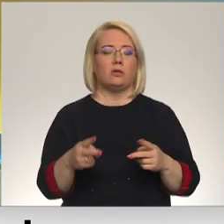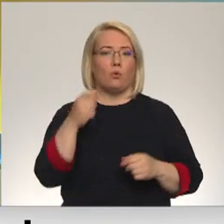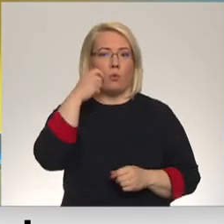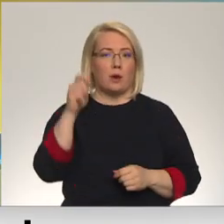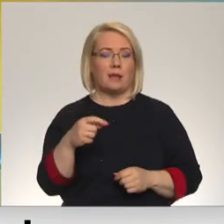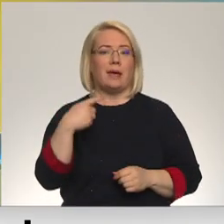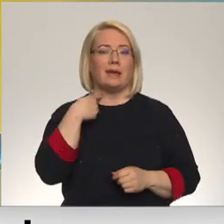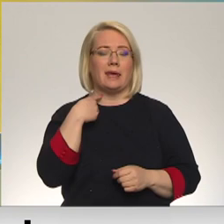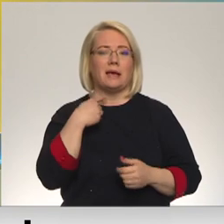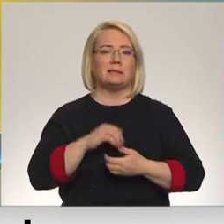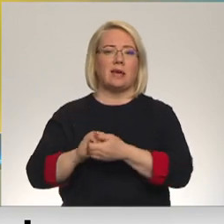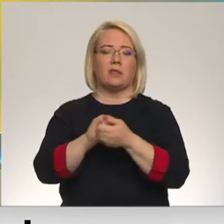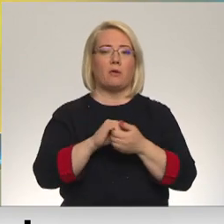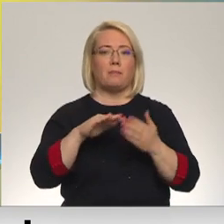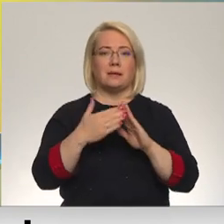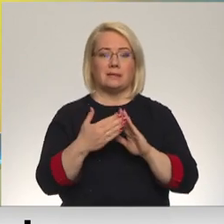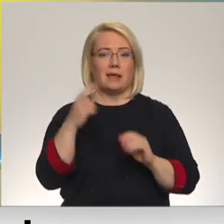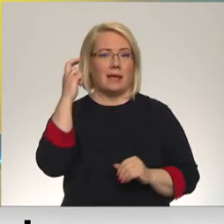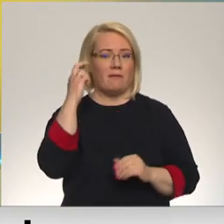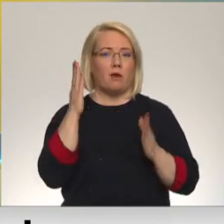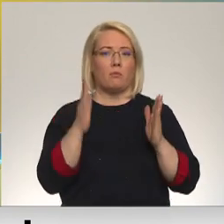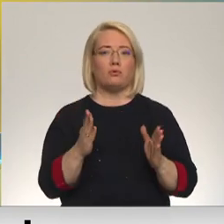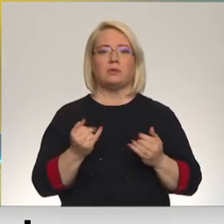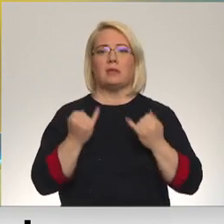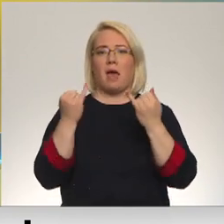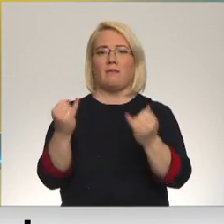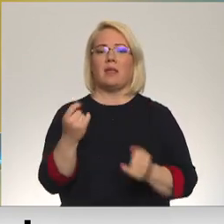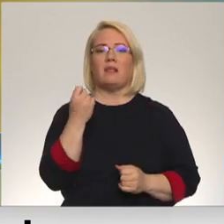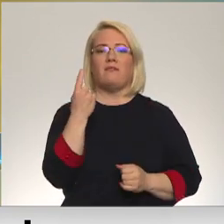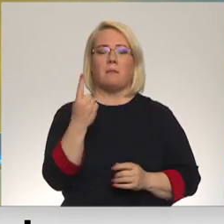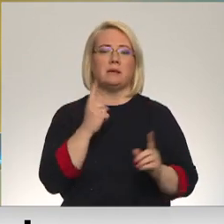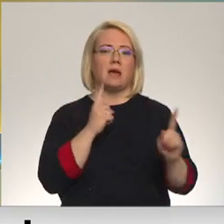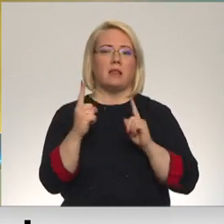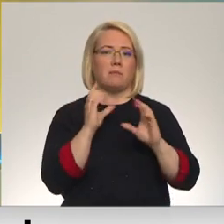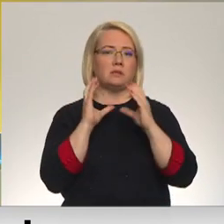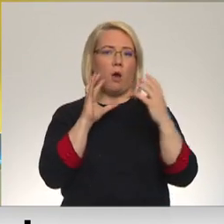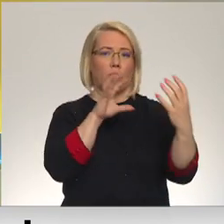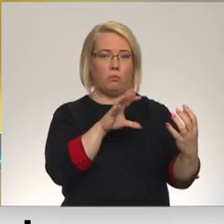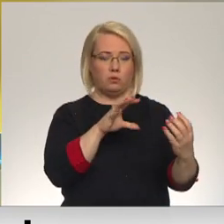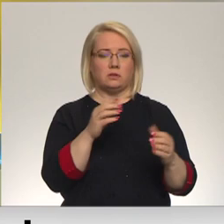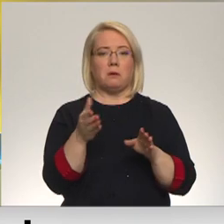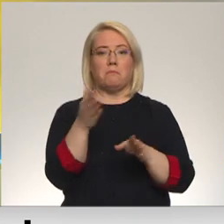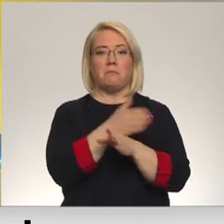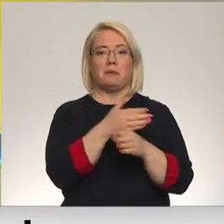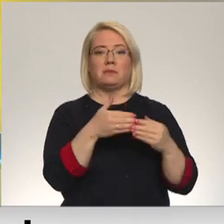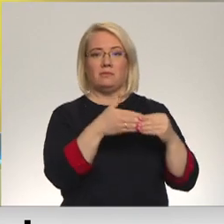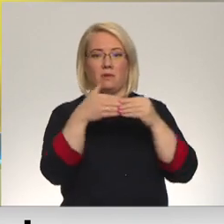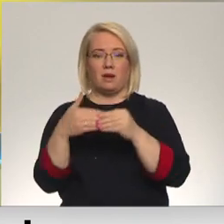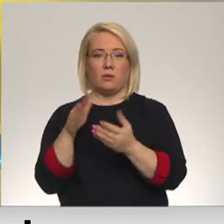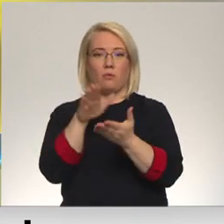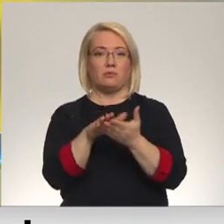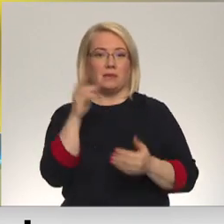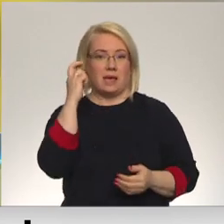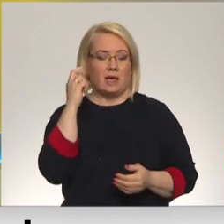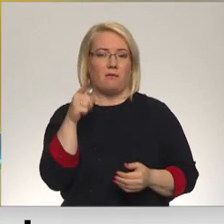Rīgas sadraudzības pilsētāji Kīvai tiks dāvināti 11 satiksmes autobusi. Pirms nogādāšanas Kīvā tos